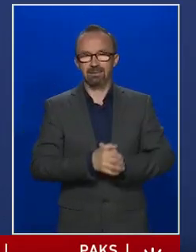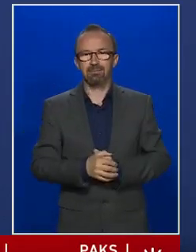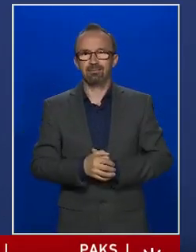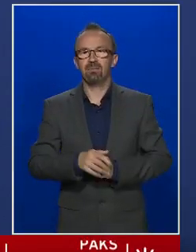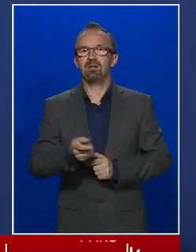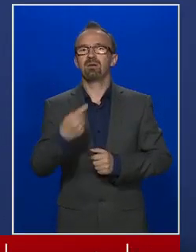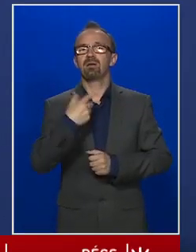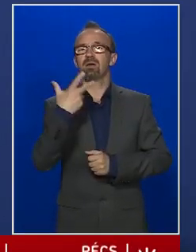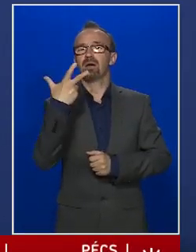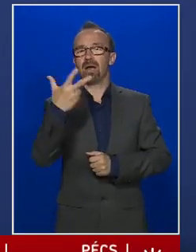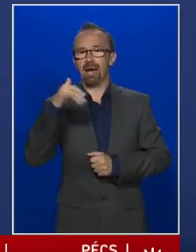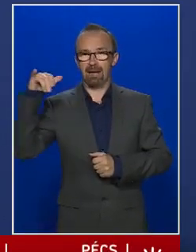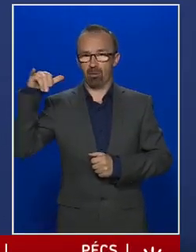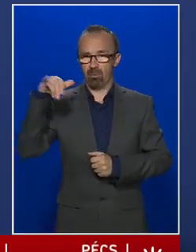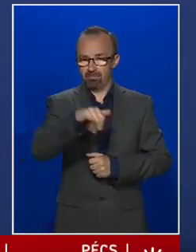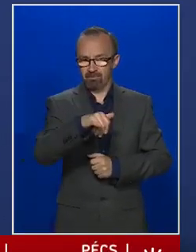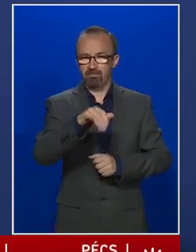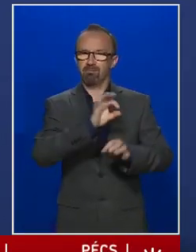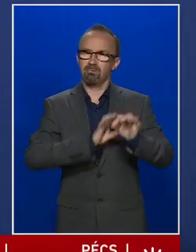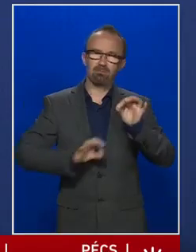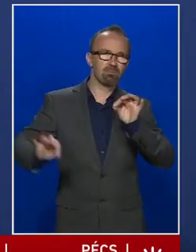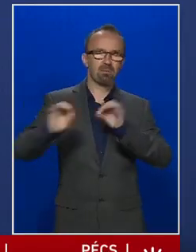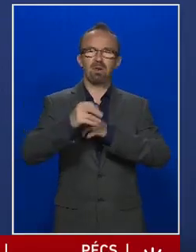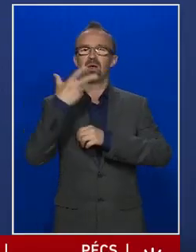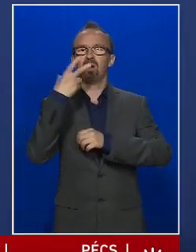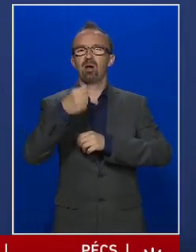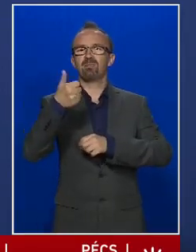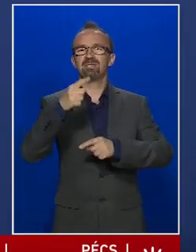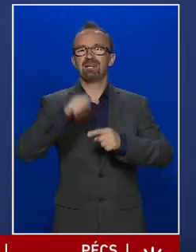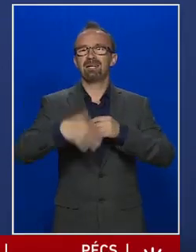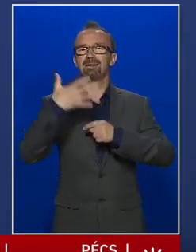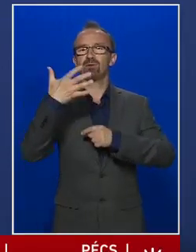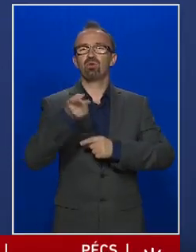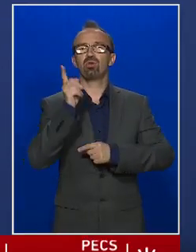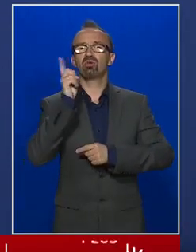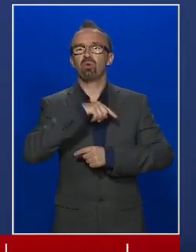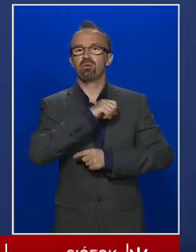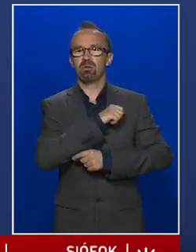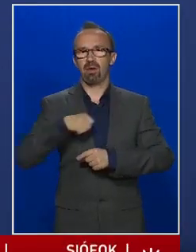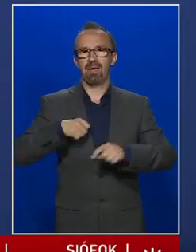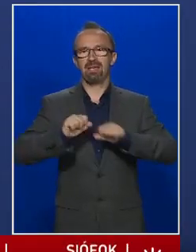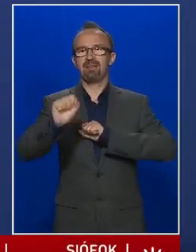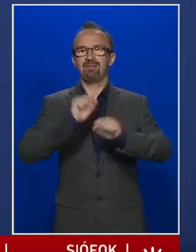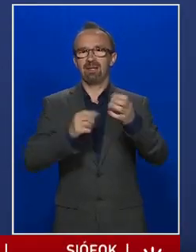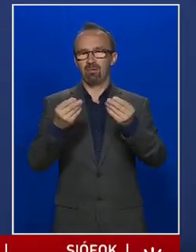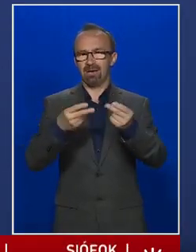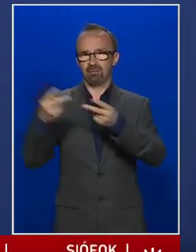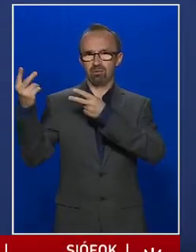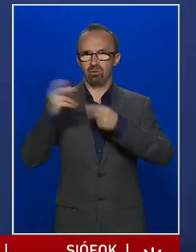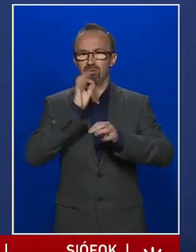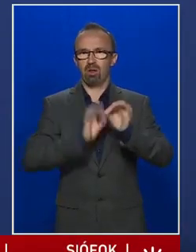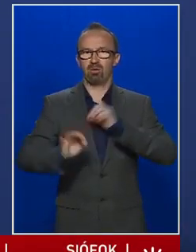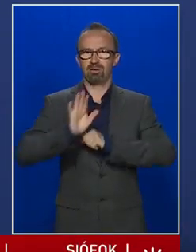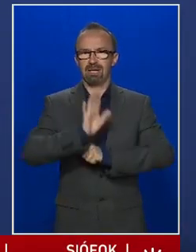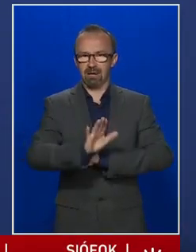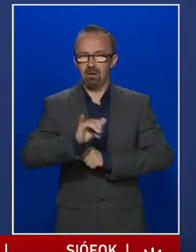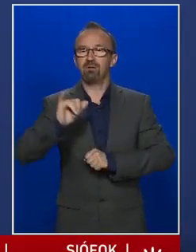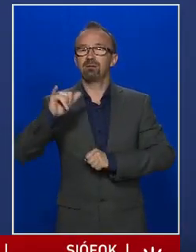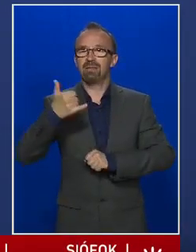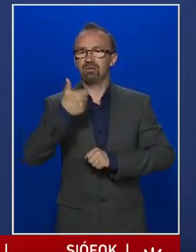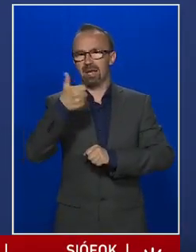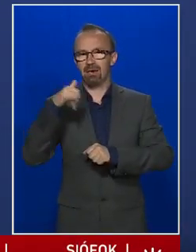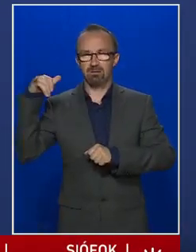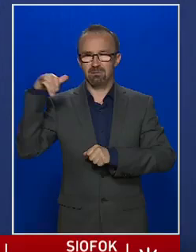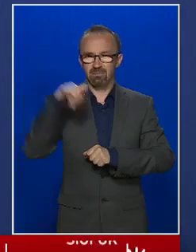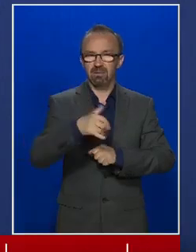ebből három járat, összesen 31,5 tonna egyéni védőfelszerelést hozott hazánkba, illetve egy